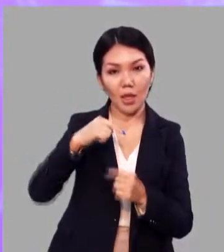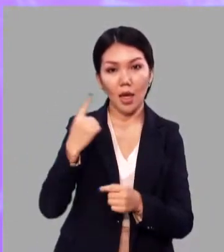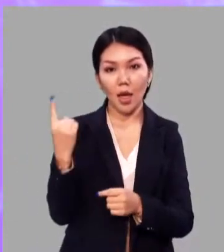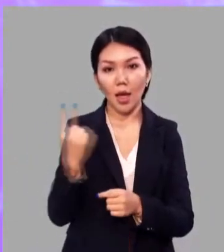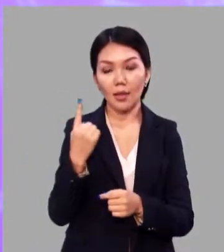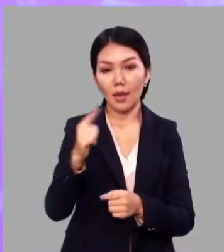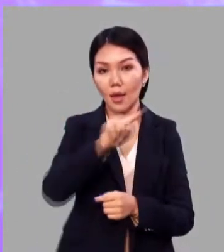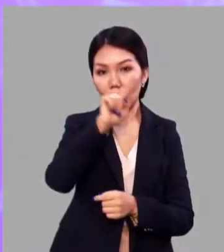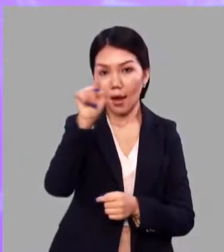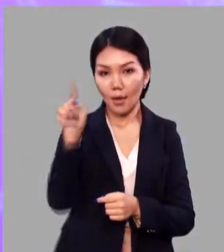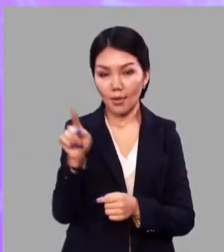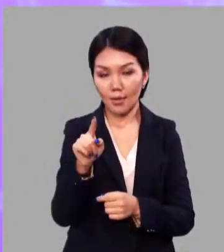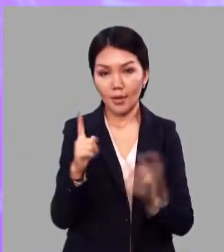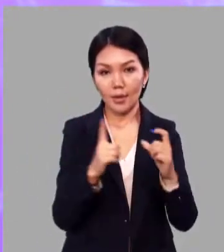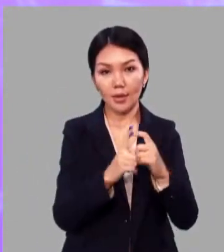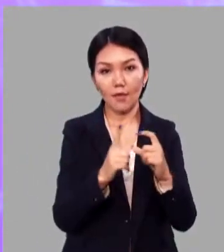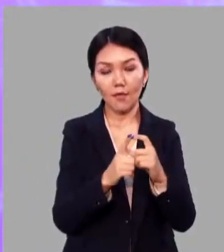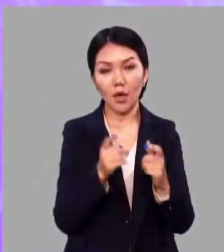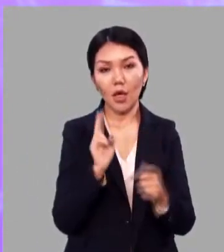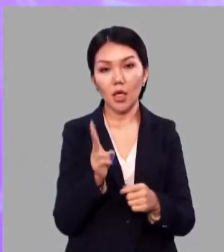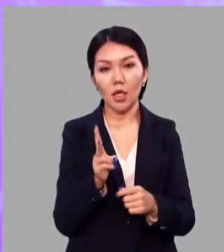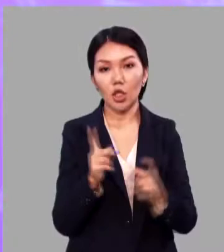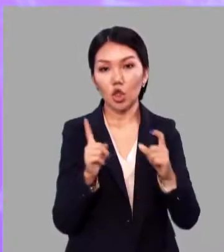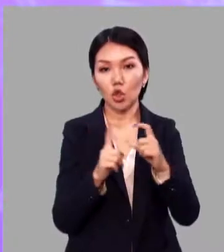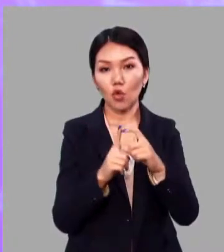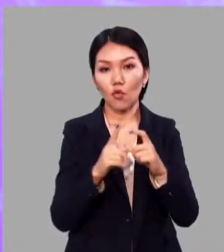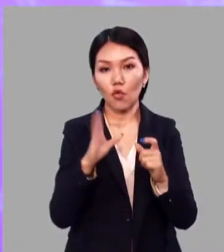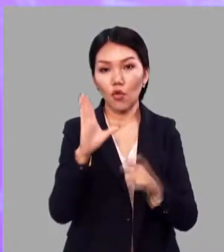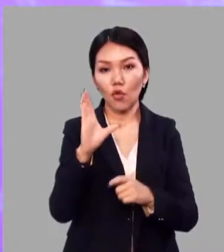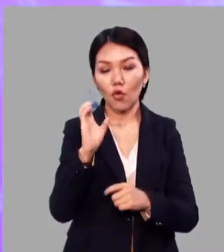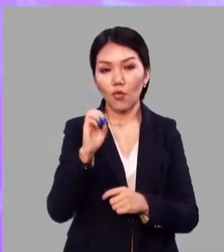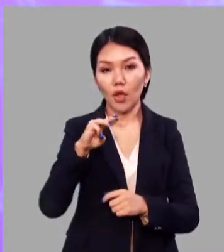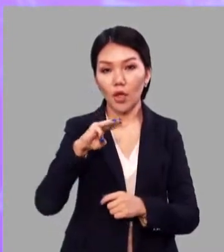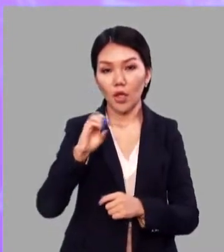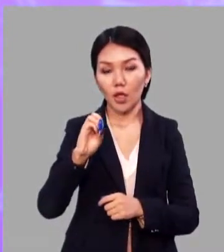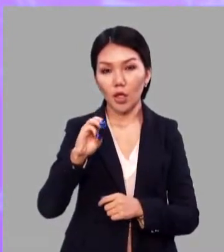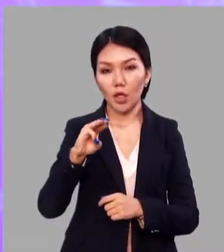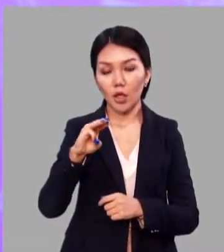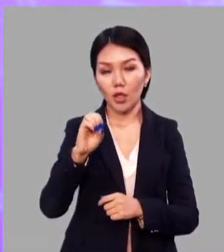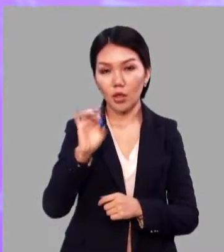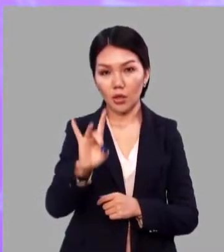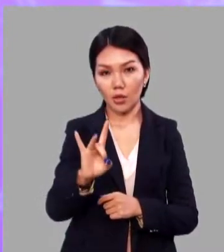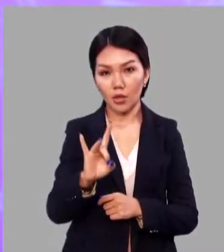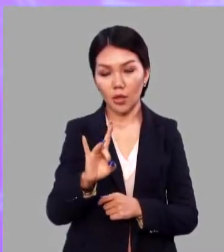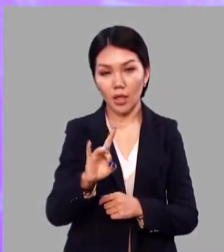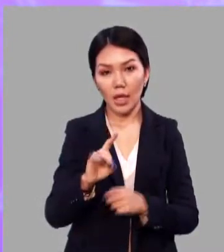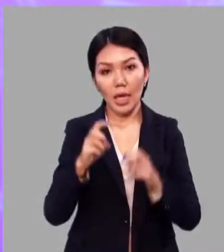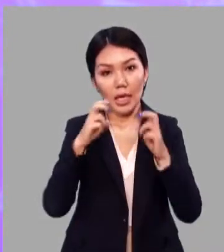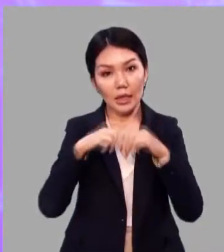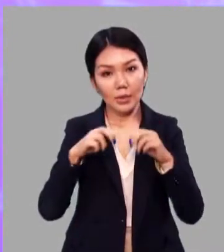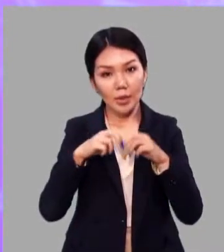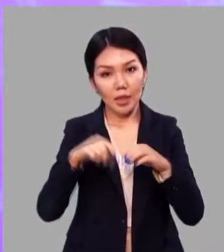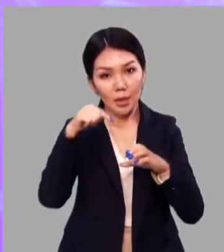слова к слову «ветер». Разберите их по составу.